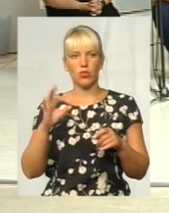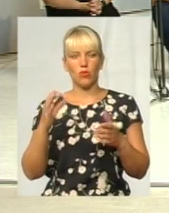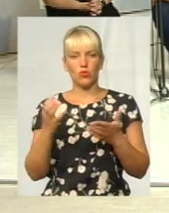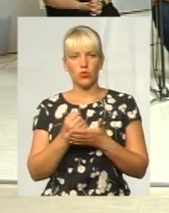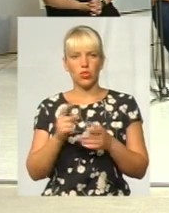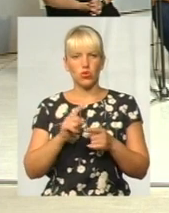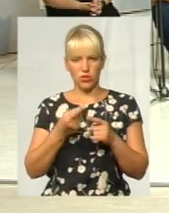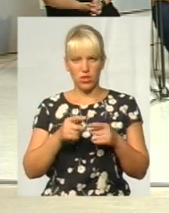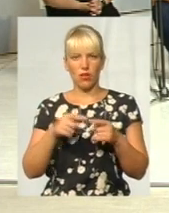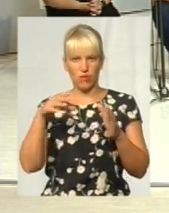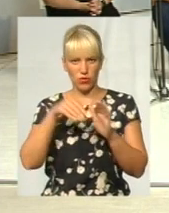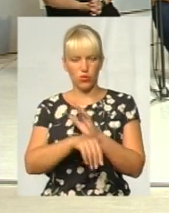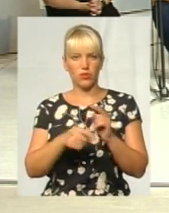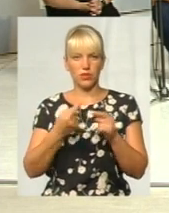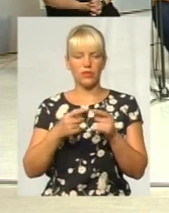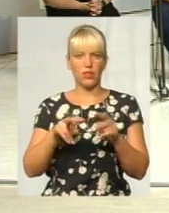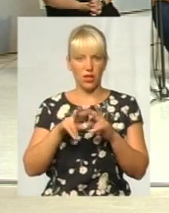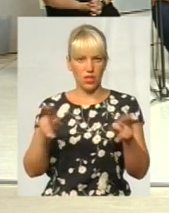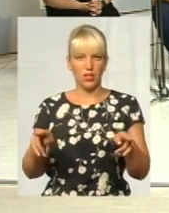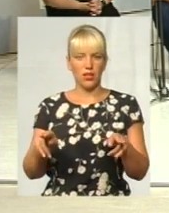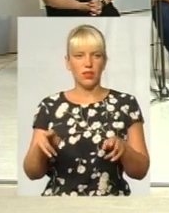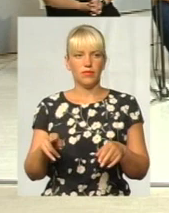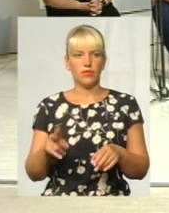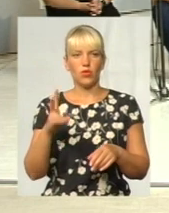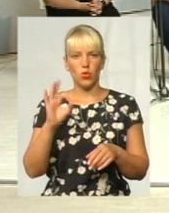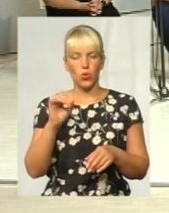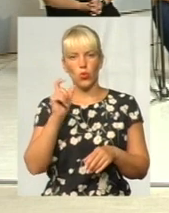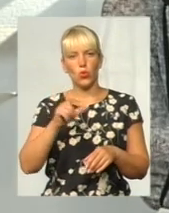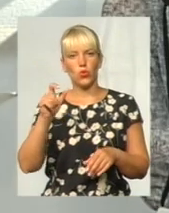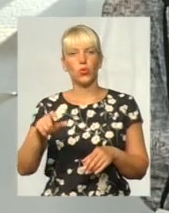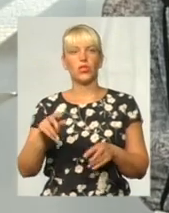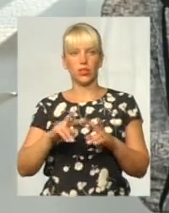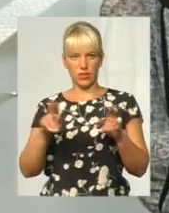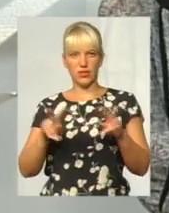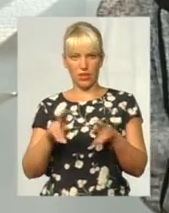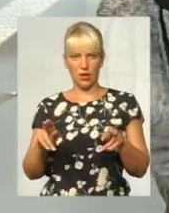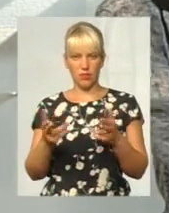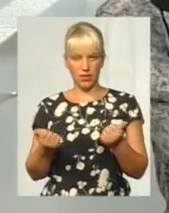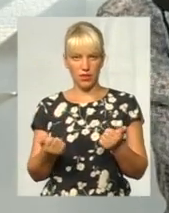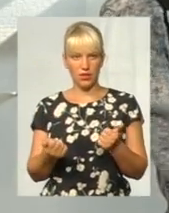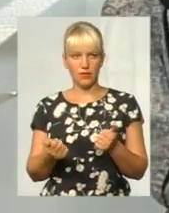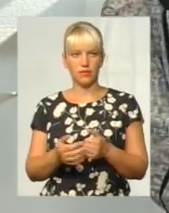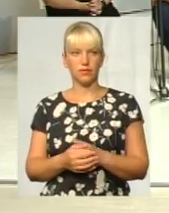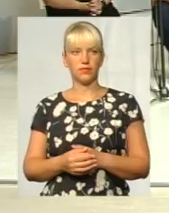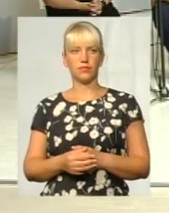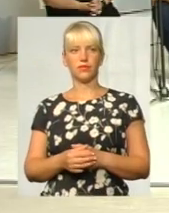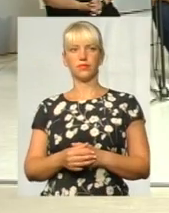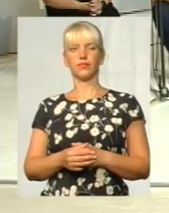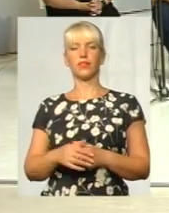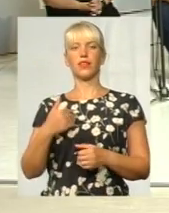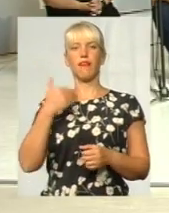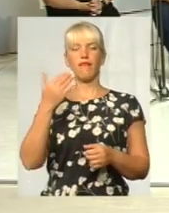і та сама струтура. витягнені. Це зовсім рішення. Але люди, які самі. Ви знаєте, я скажу одно,